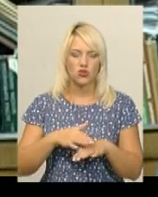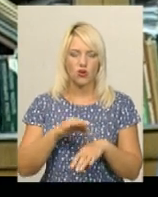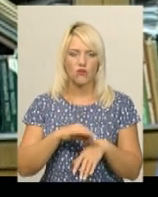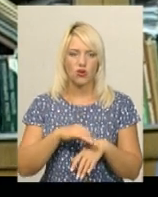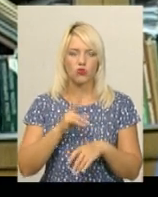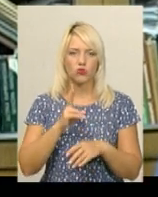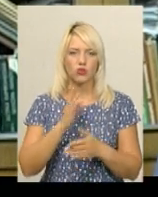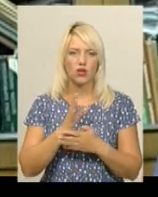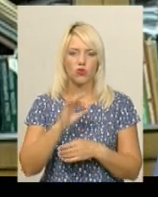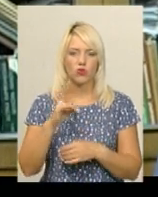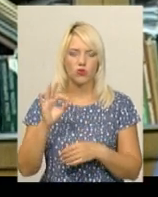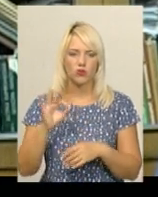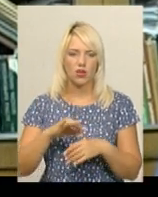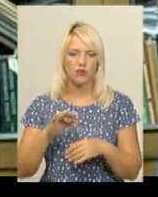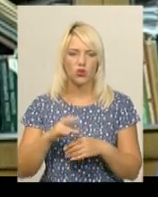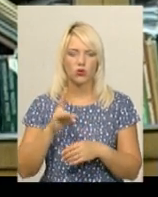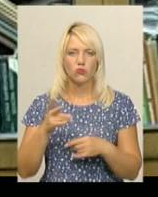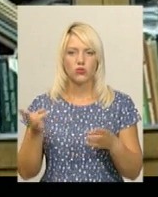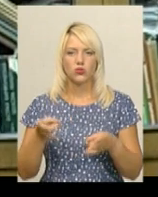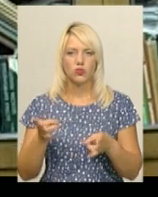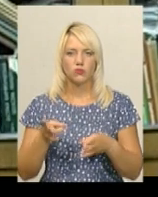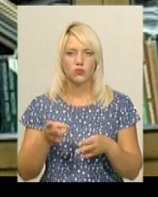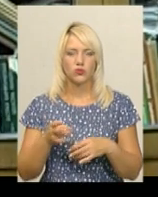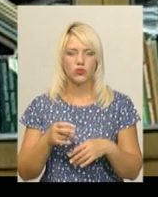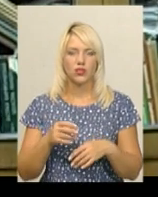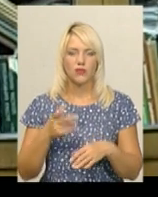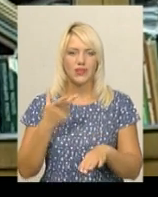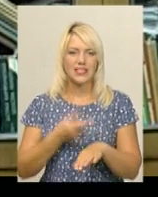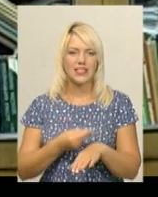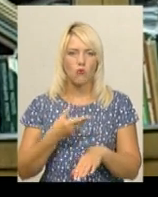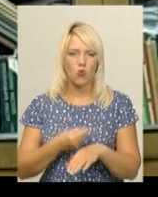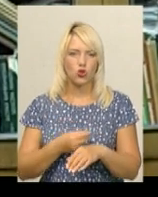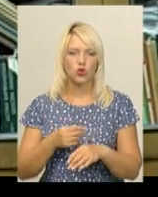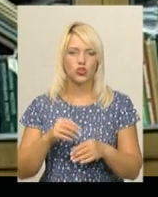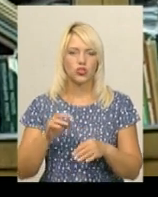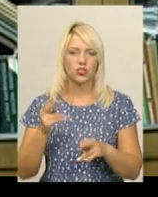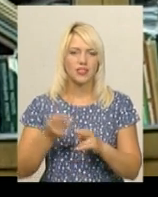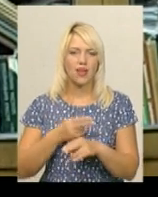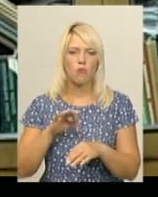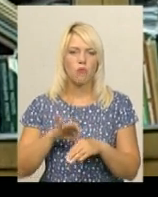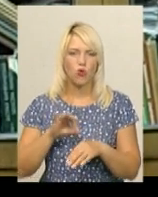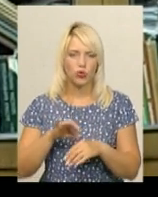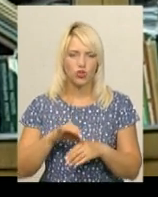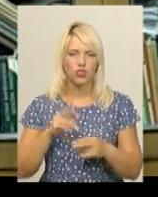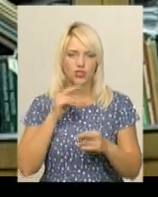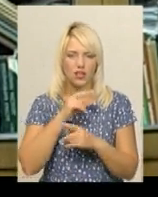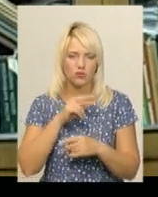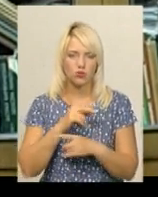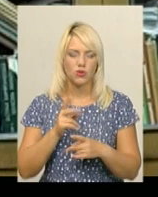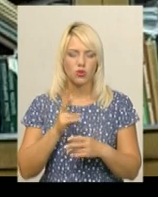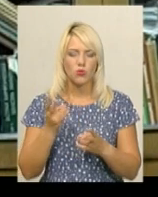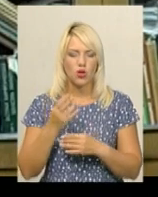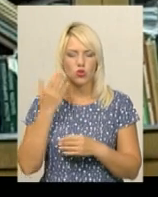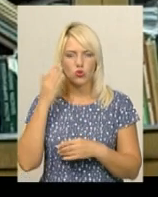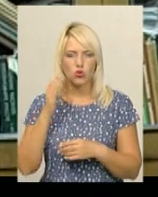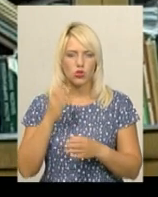онкологічними захворюваннями, які потребують знеболюючих засобів, які потребують стороннього догляду. Це,